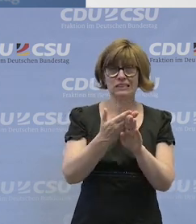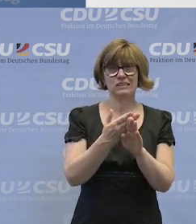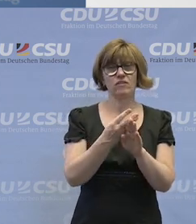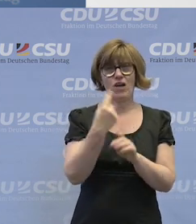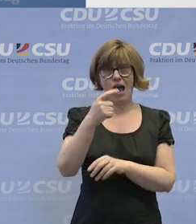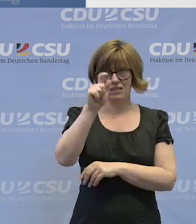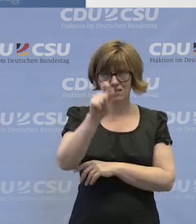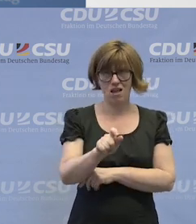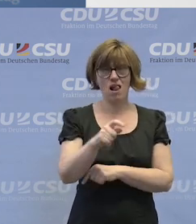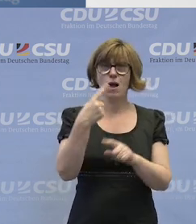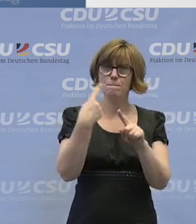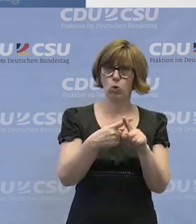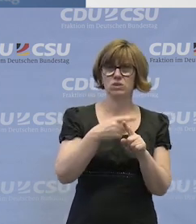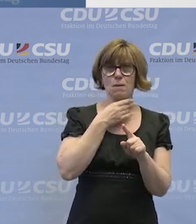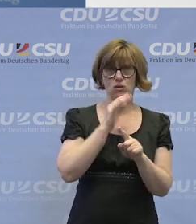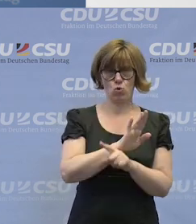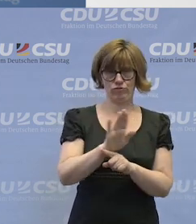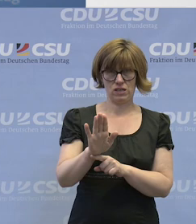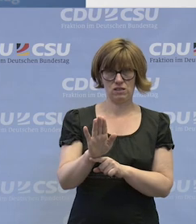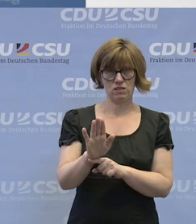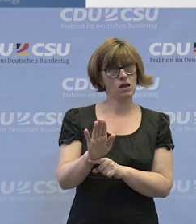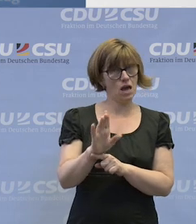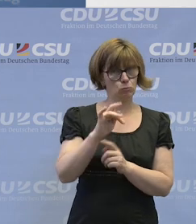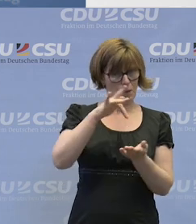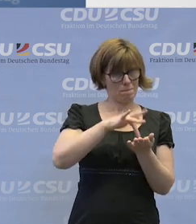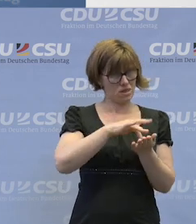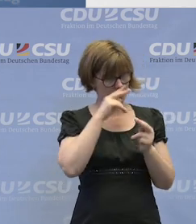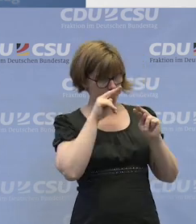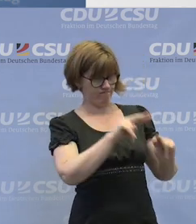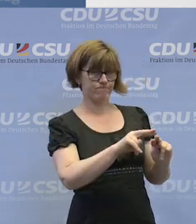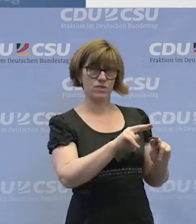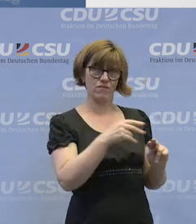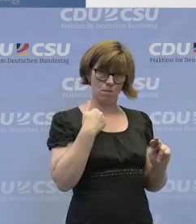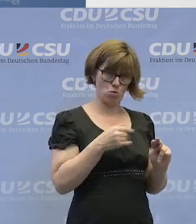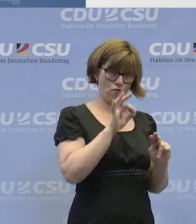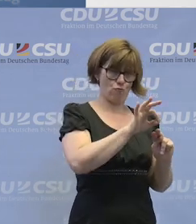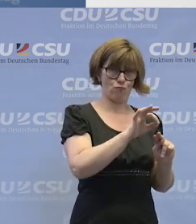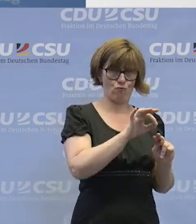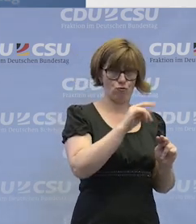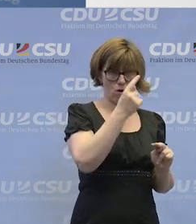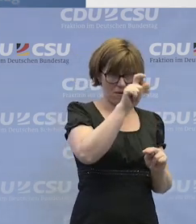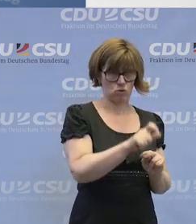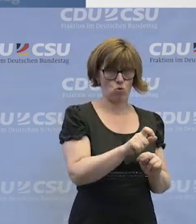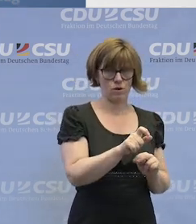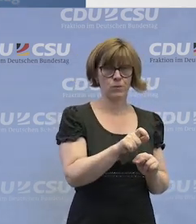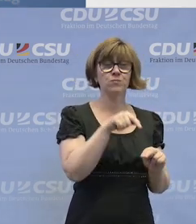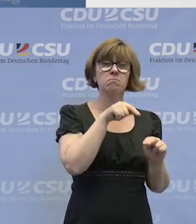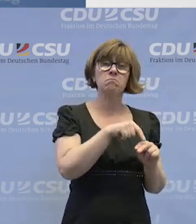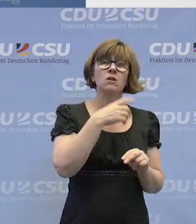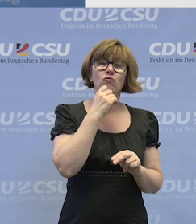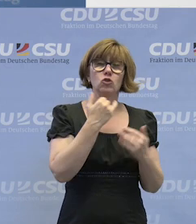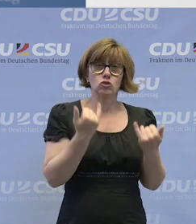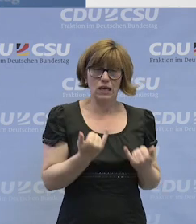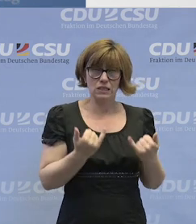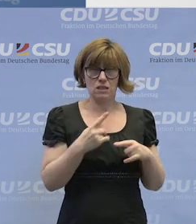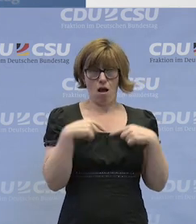der Einzelne und seine Bedürfnisse im Mittelpunkt unserer Bemühungen stehen. Und in diesem Sinne wünsche